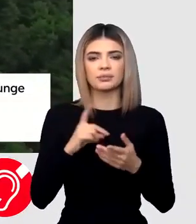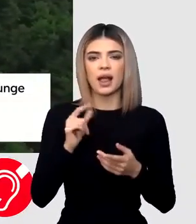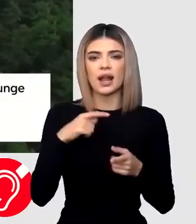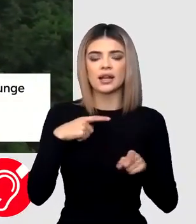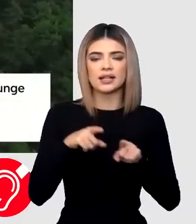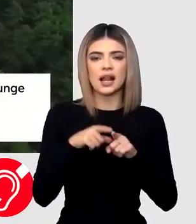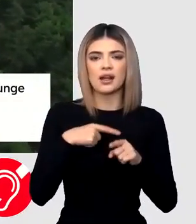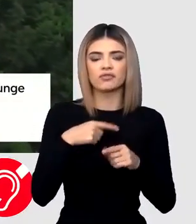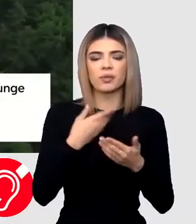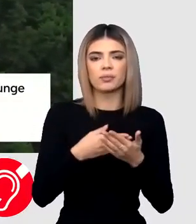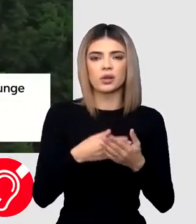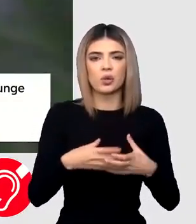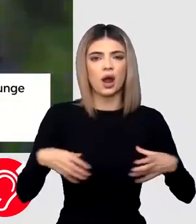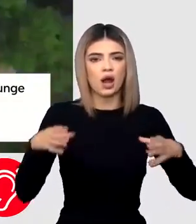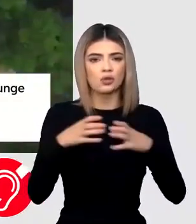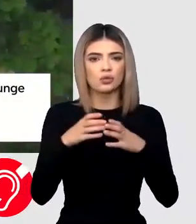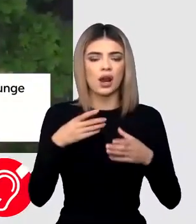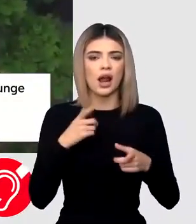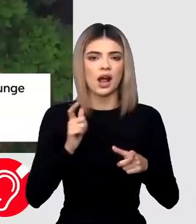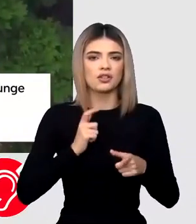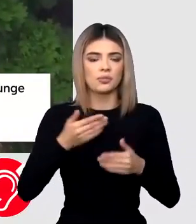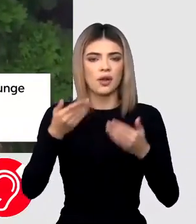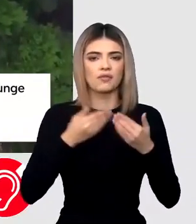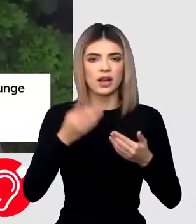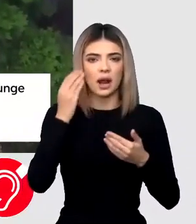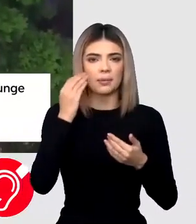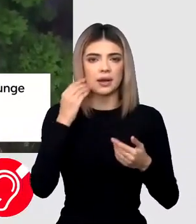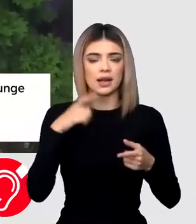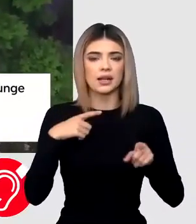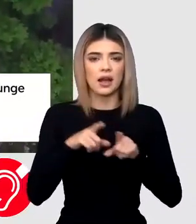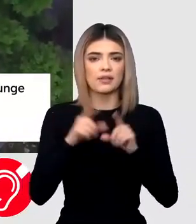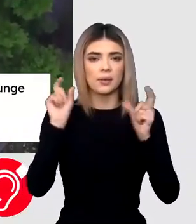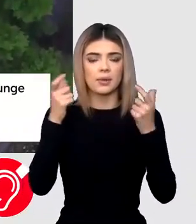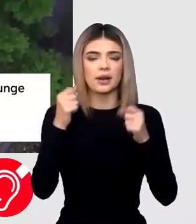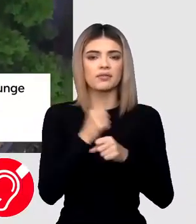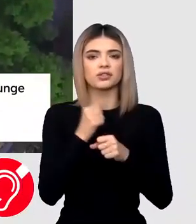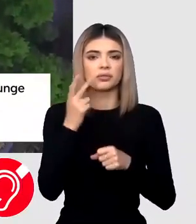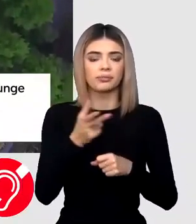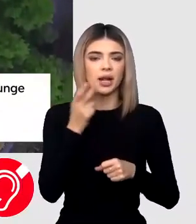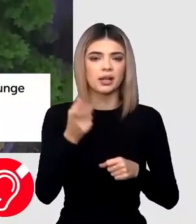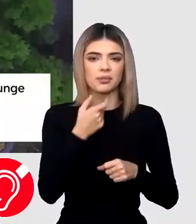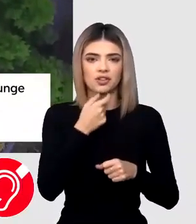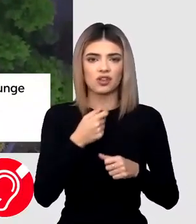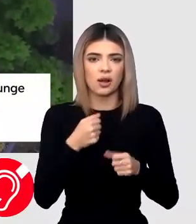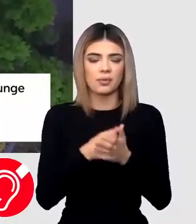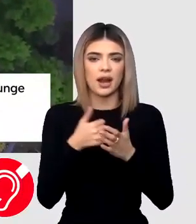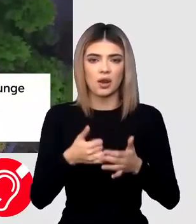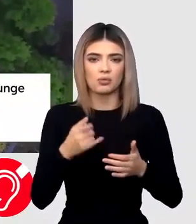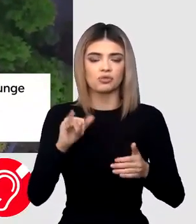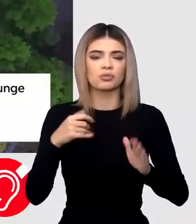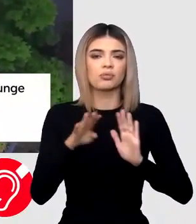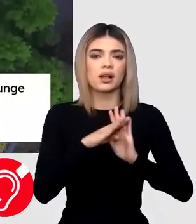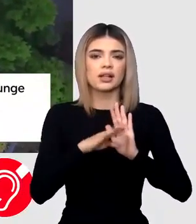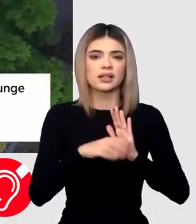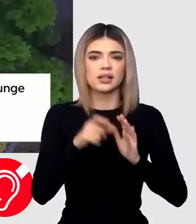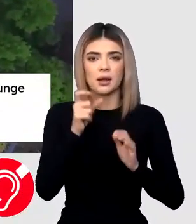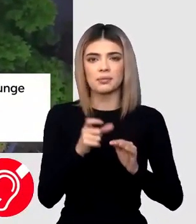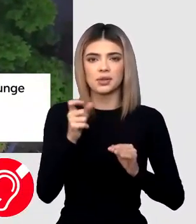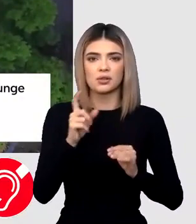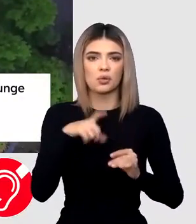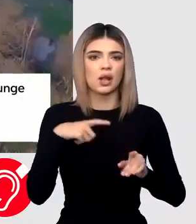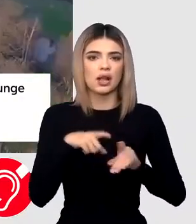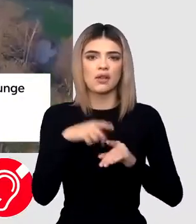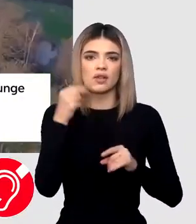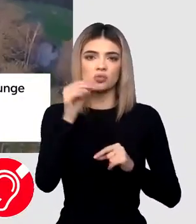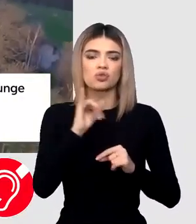fizice. Sunt evenimente pe care noi le organizăm de 13 ani, iar lista participanților nu ne este